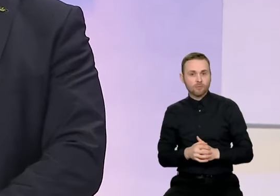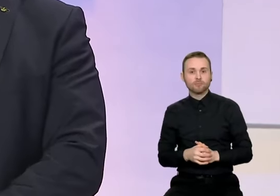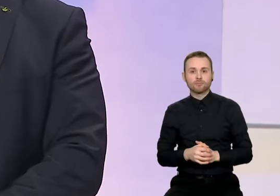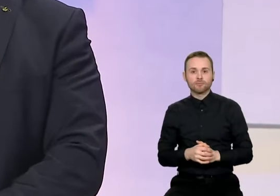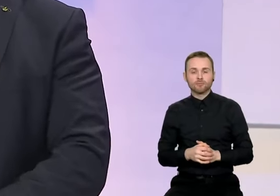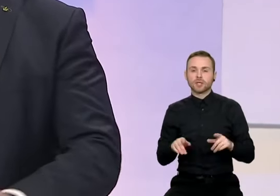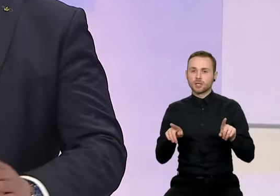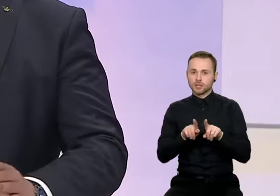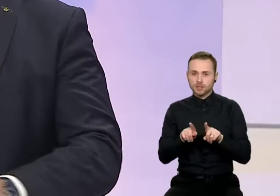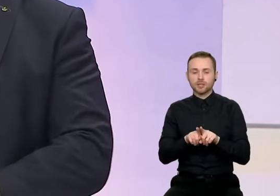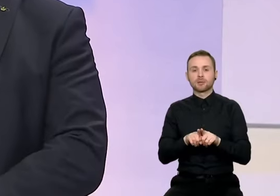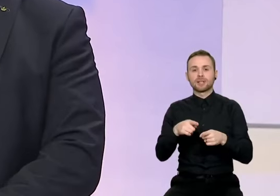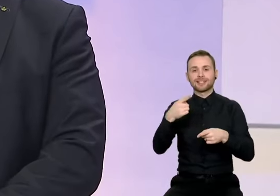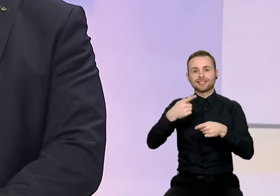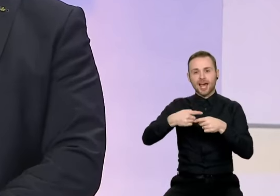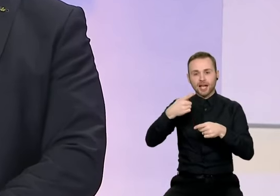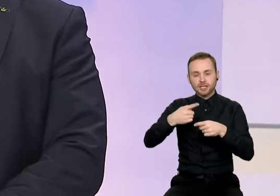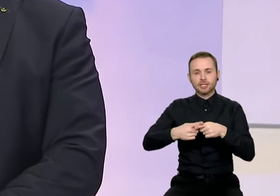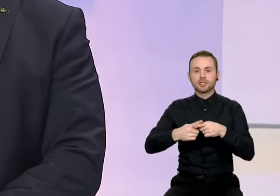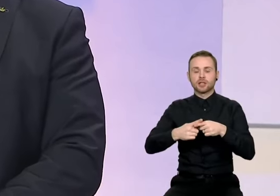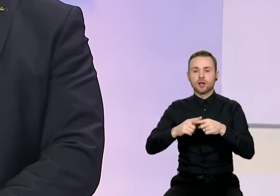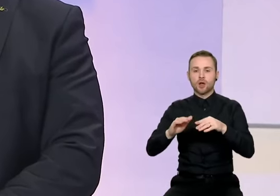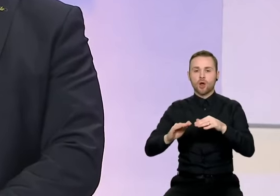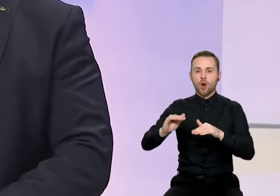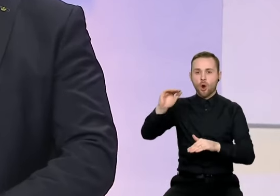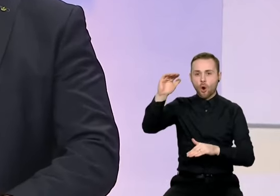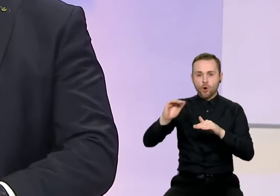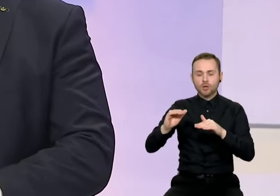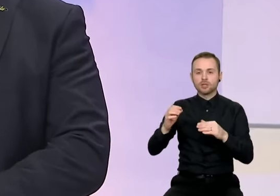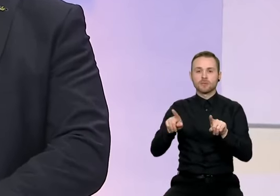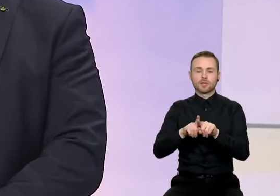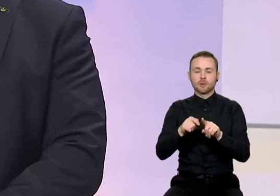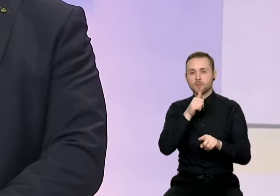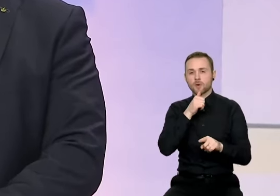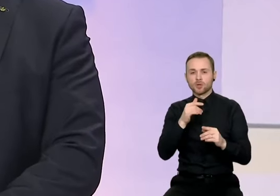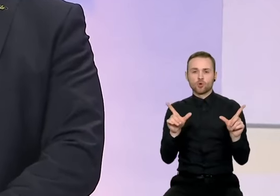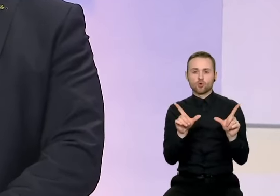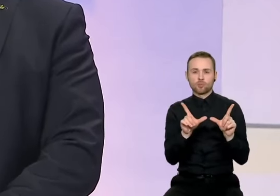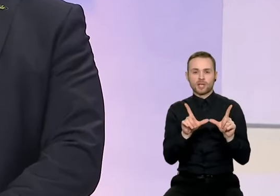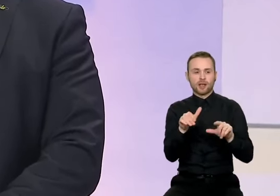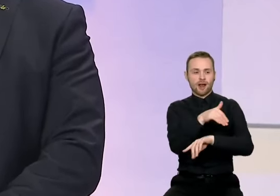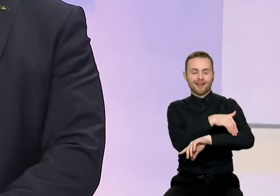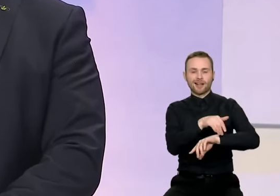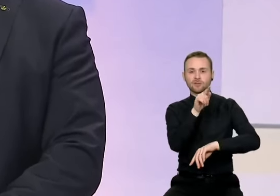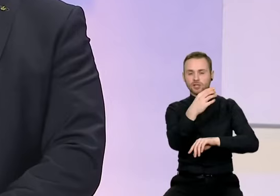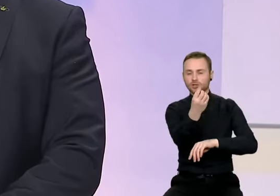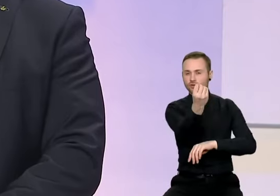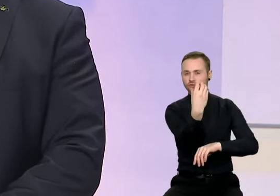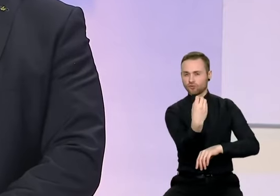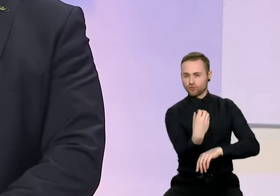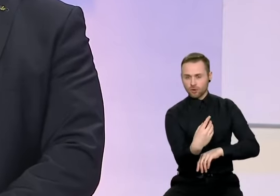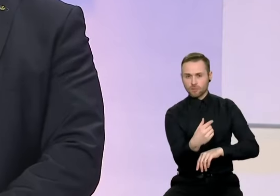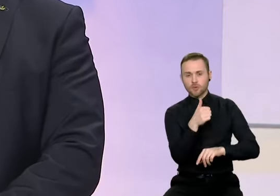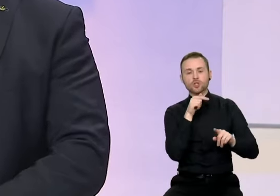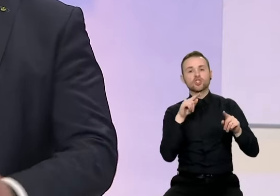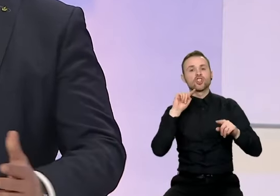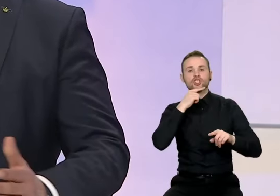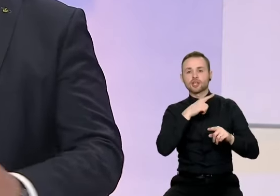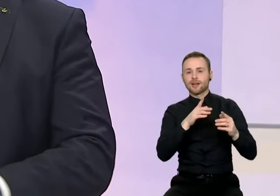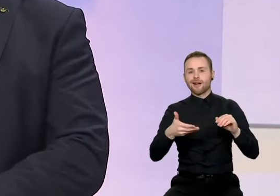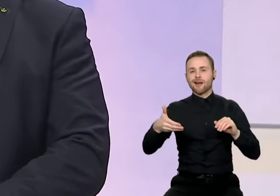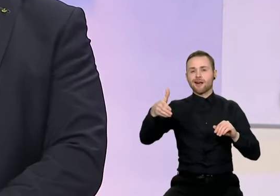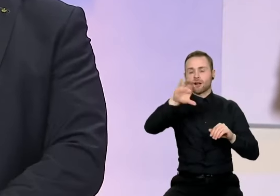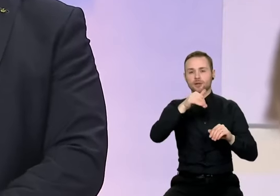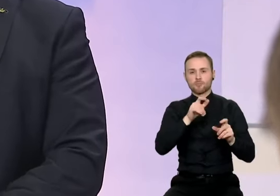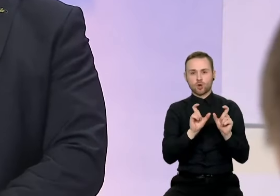aukščių sankryžų, kad nebūtų šviesoforo, kaip tarkimuk, merges gatvėje viršuje šeškinės kalno prie